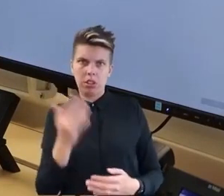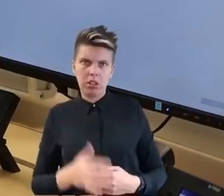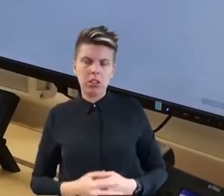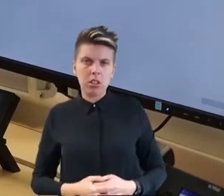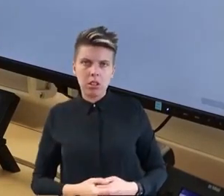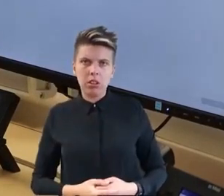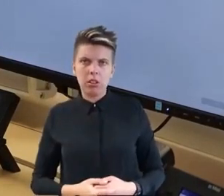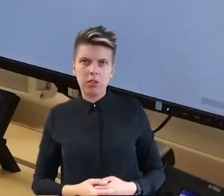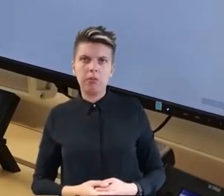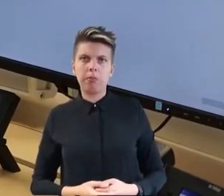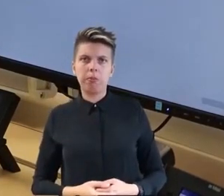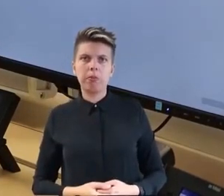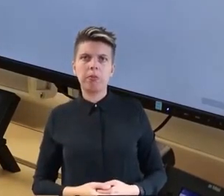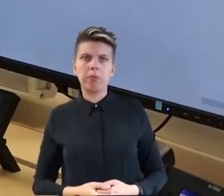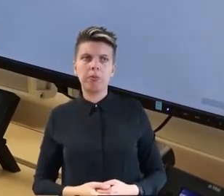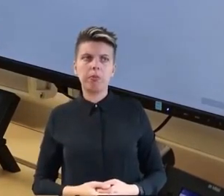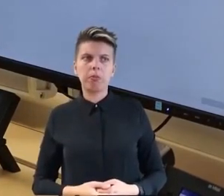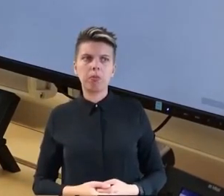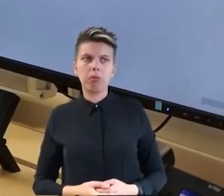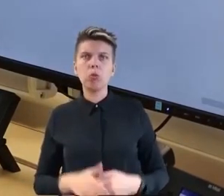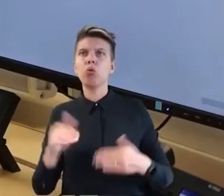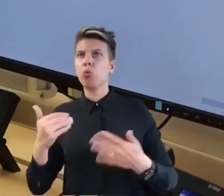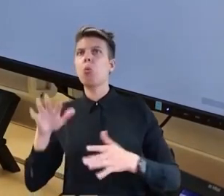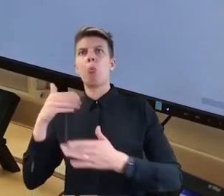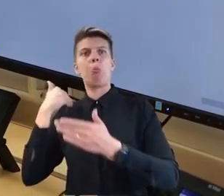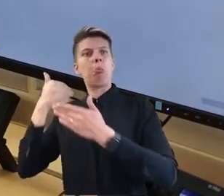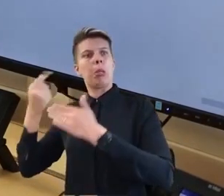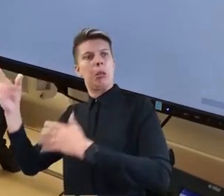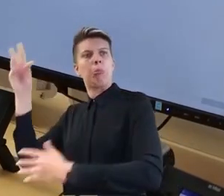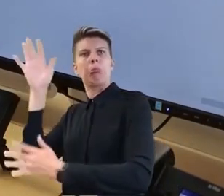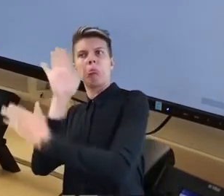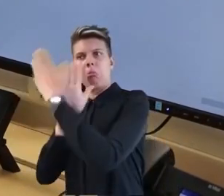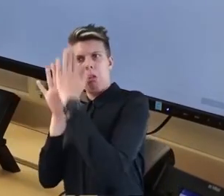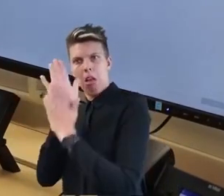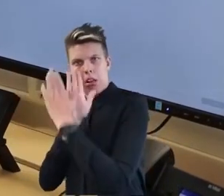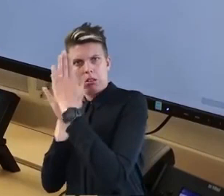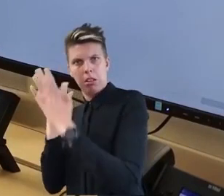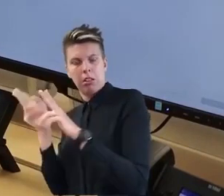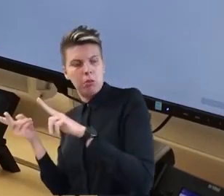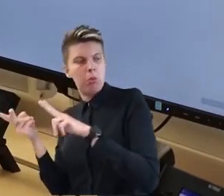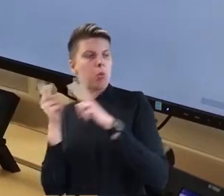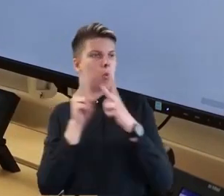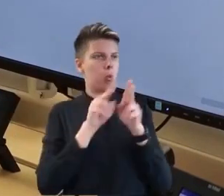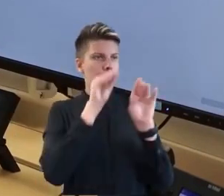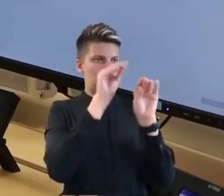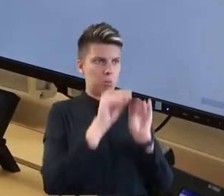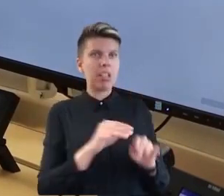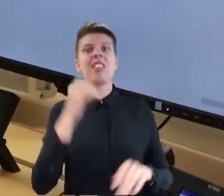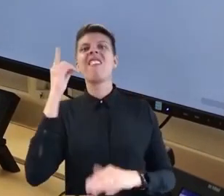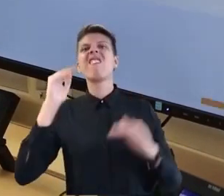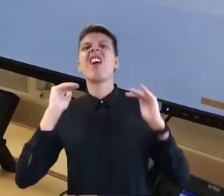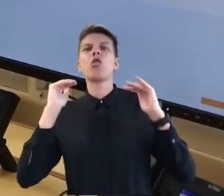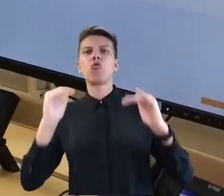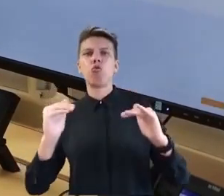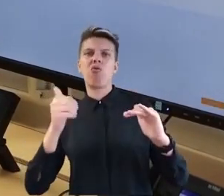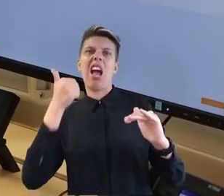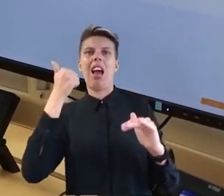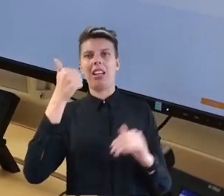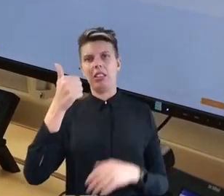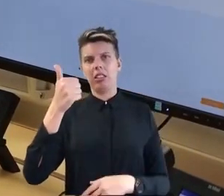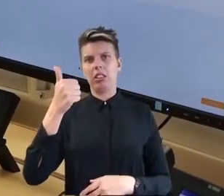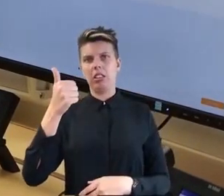Aus dem, was wir hier entnommen haben, aus den Informationen, die wir haben, gehen wir auf die Warnstufe 1. Mit diesen